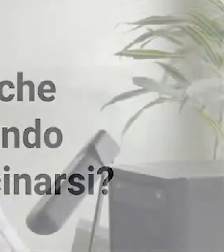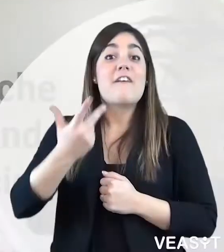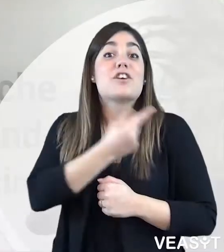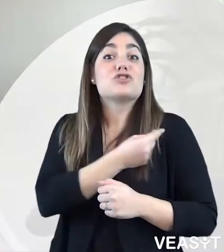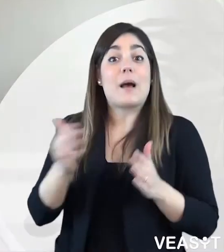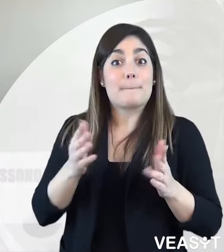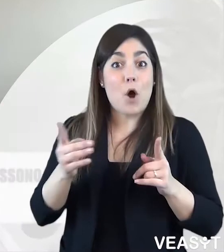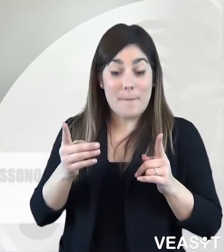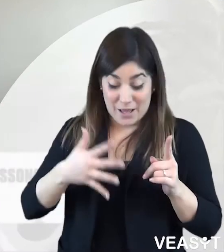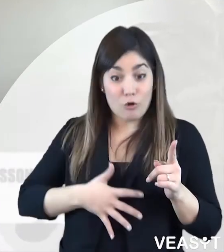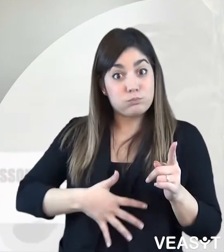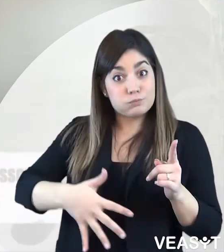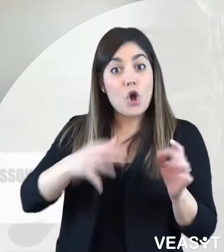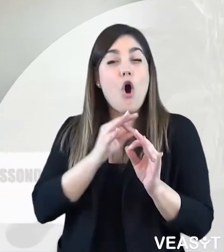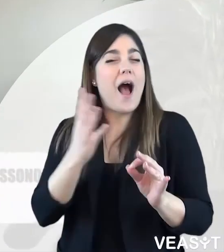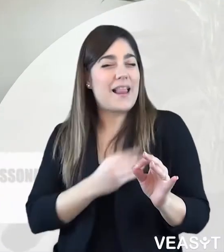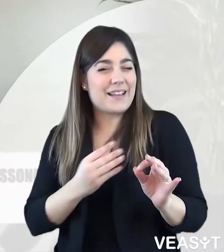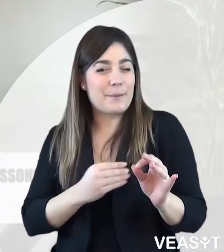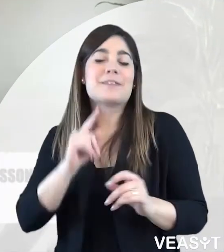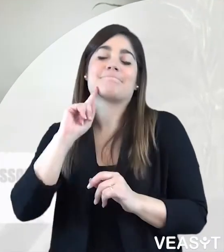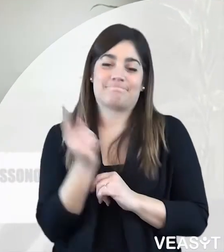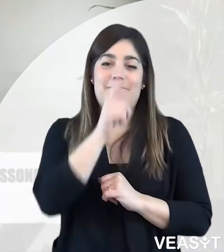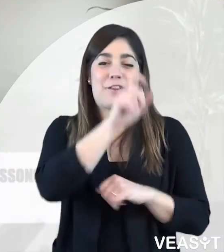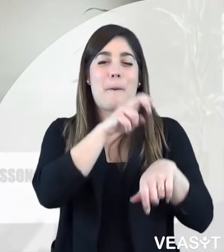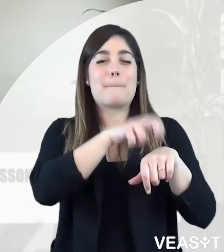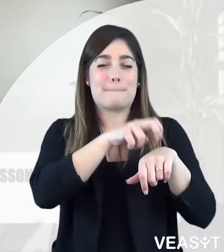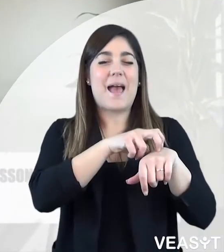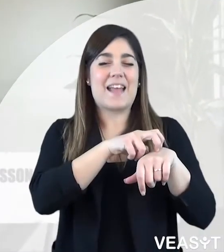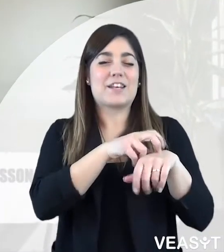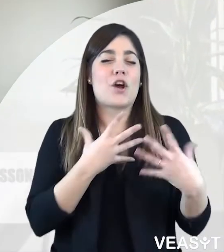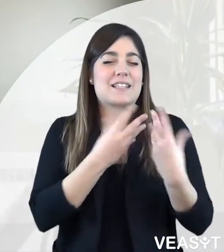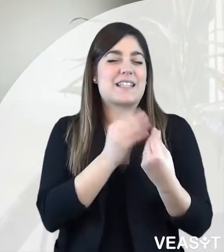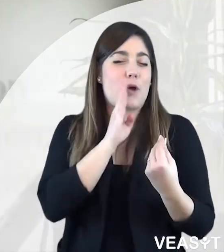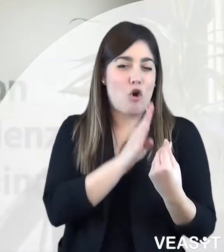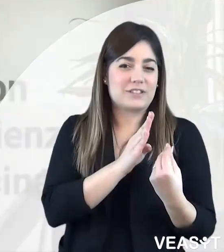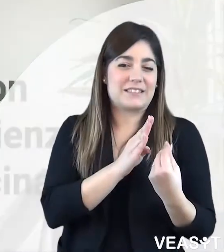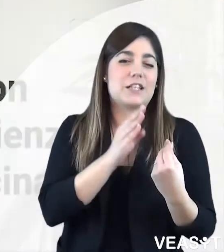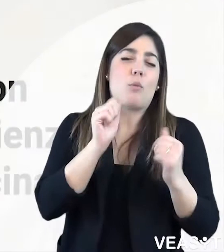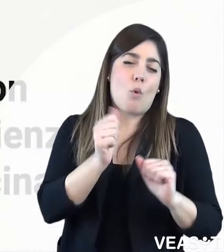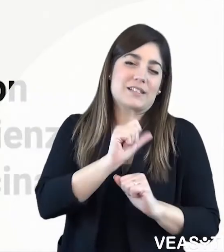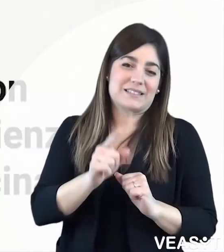Al momento la vaccinazione in gravidanza e in allettamento va valutata con il proprio medico.